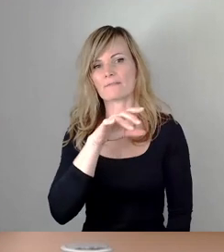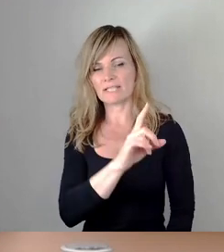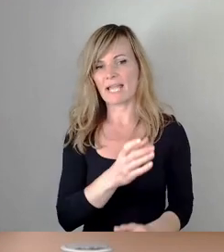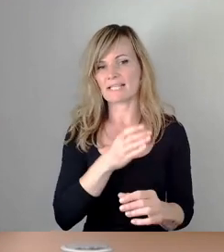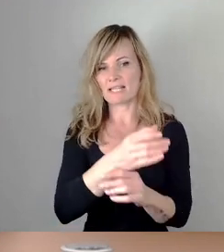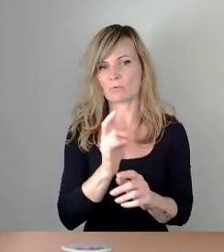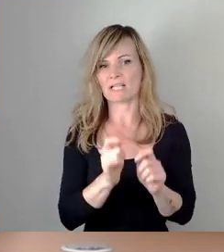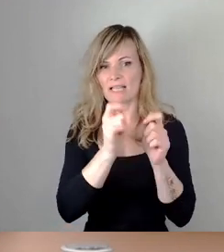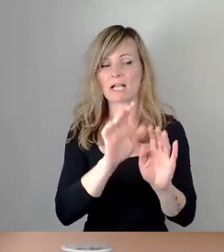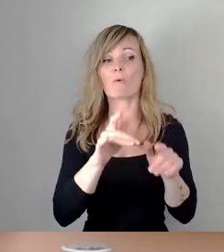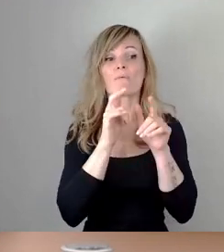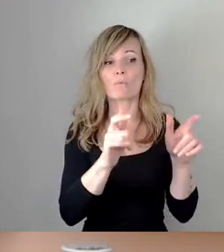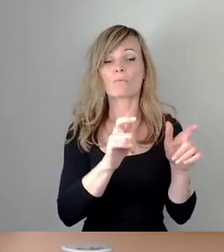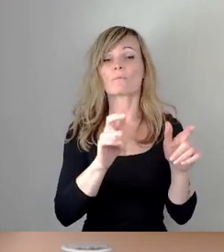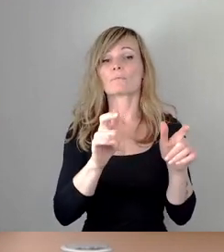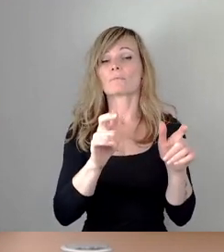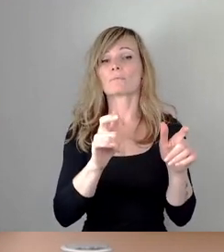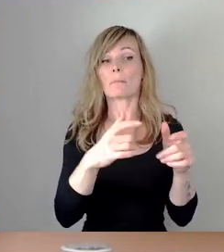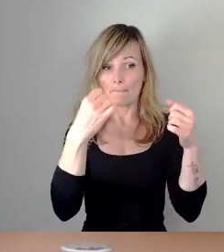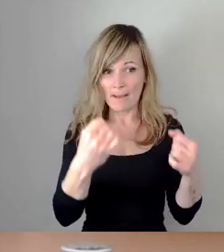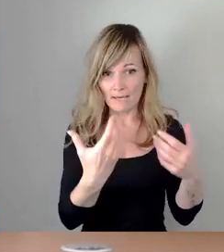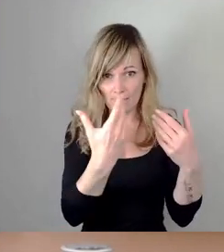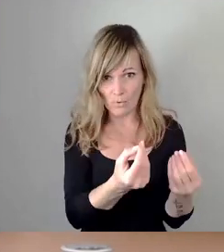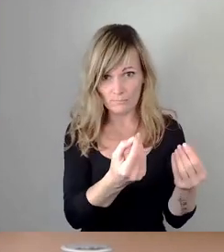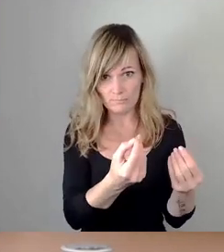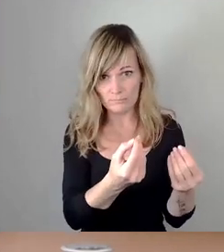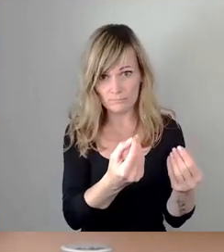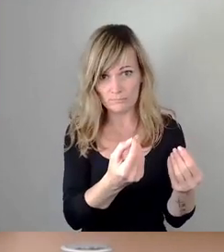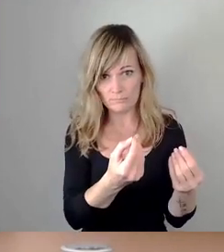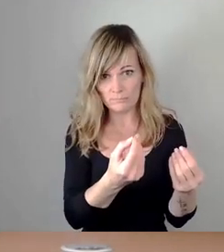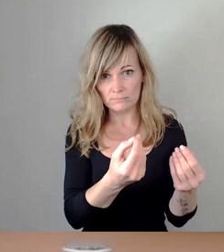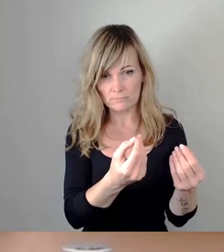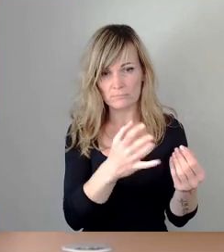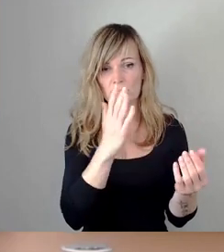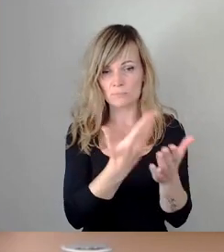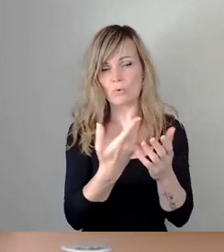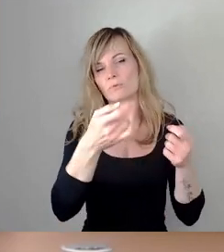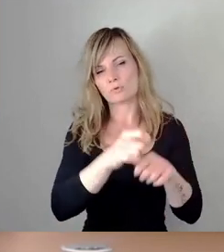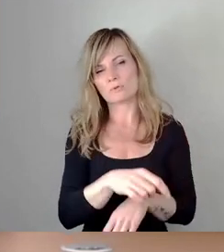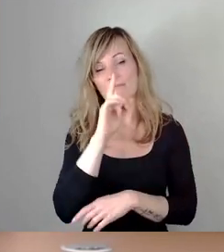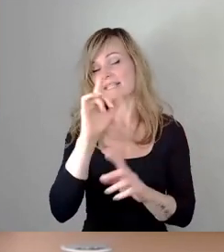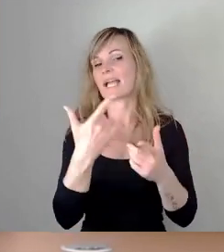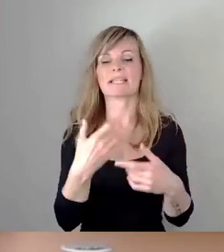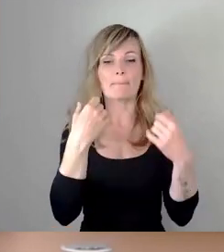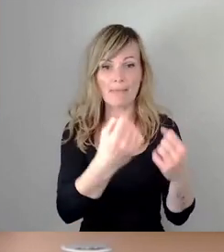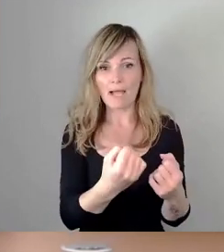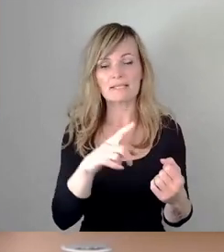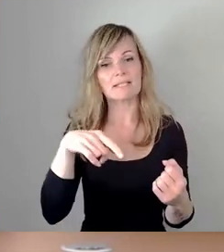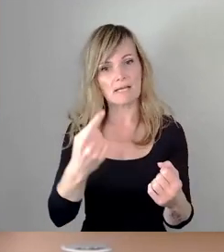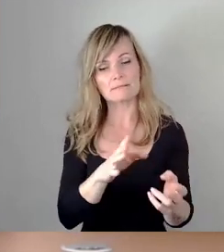aufrufen. Wenn der eine Mehrheit bekommt, ist das so beschlossen. Wenn er keine Mehrheit bekommt, würde ich über den